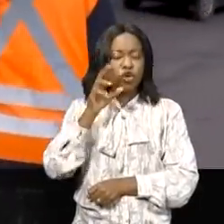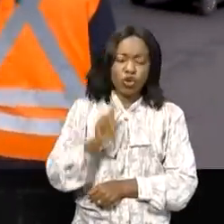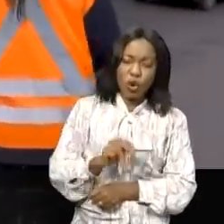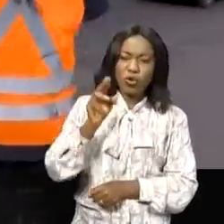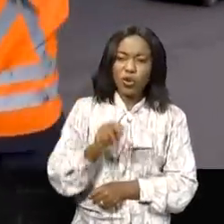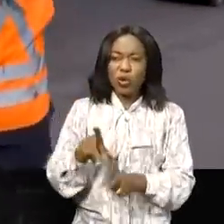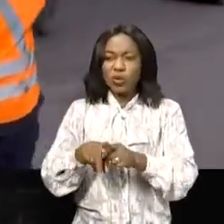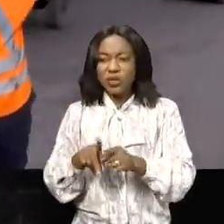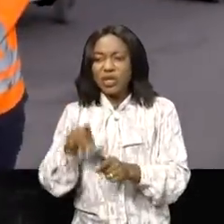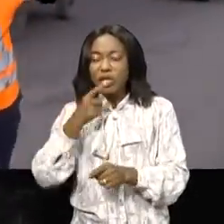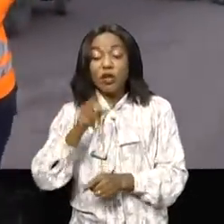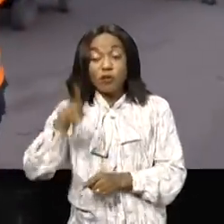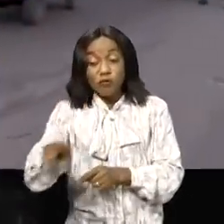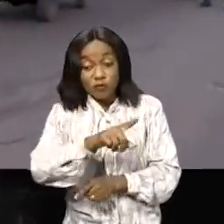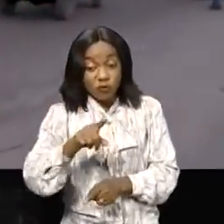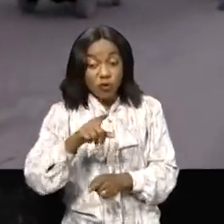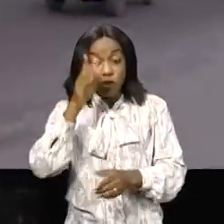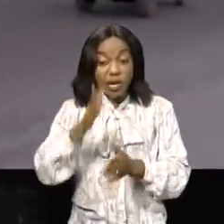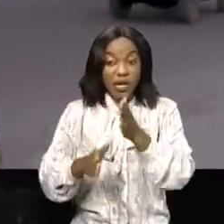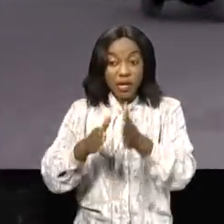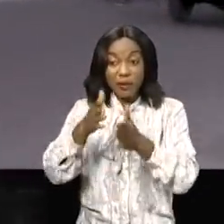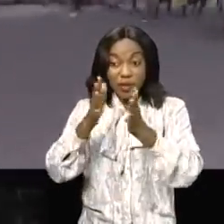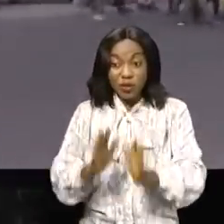accusent le piétan de désobéir à leurs ordres.